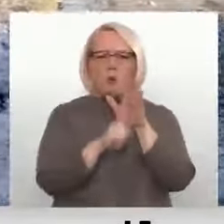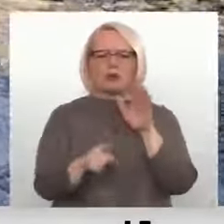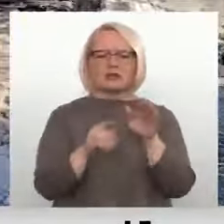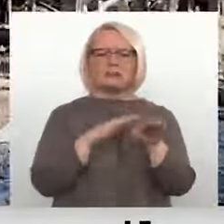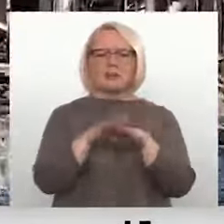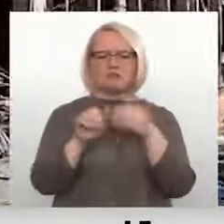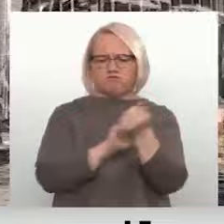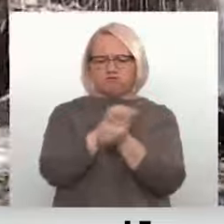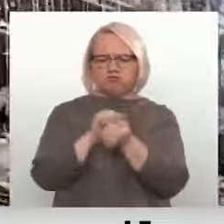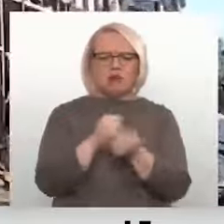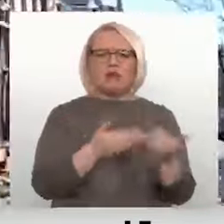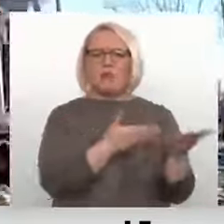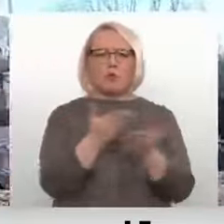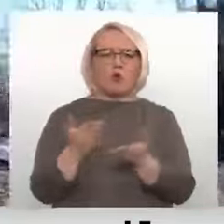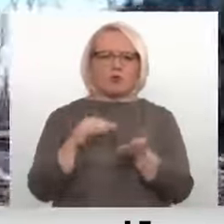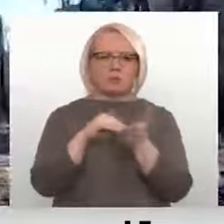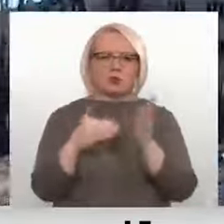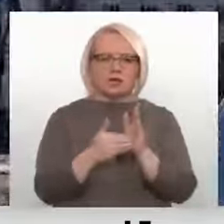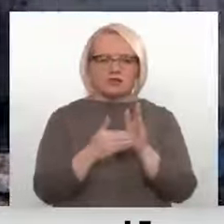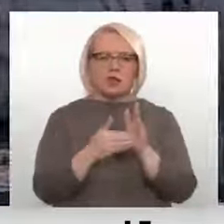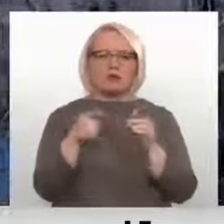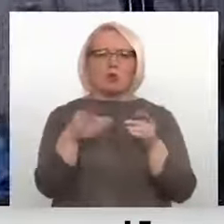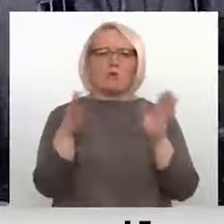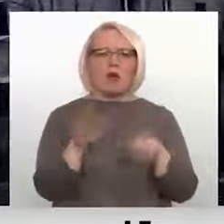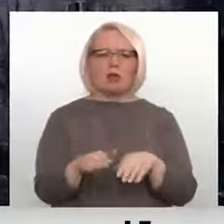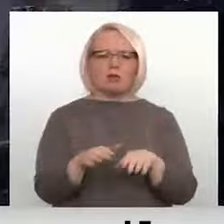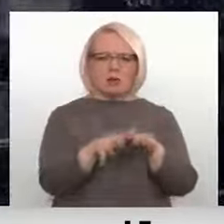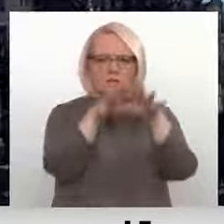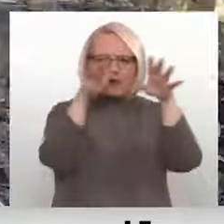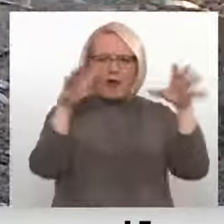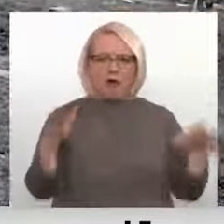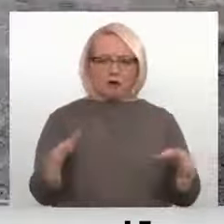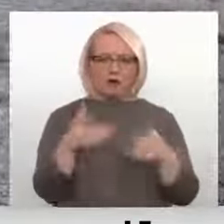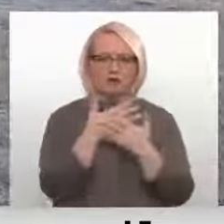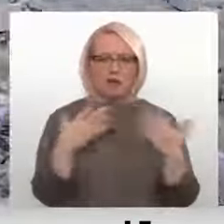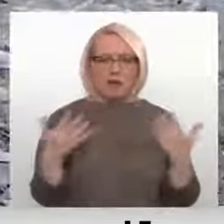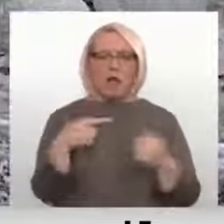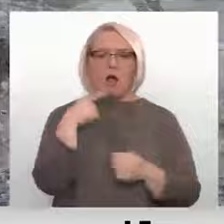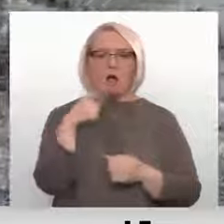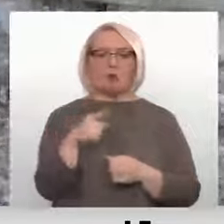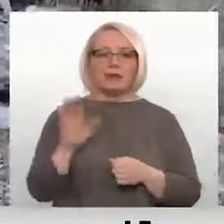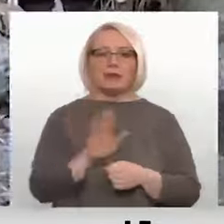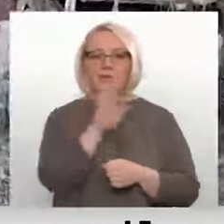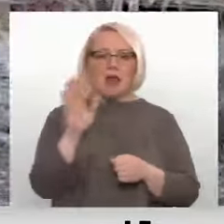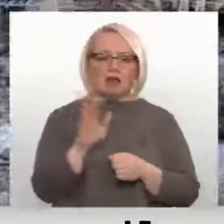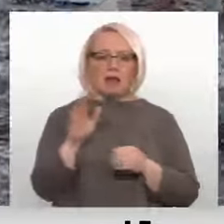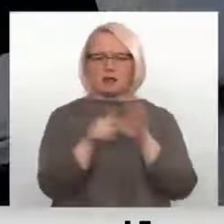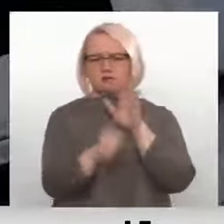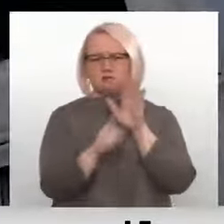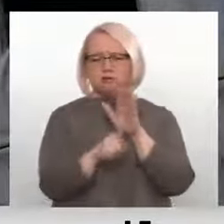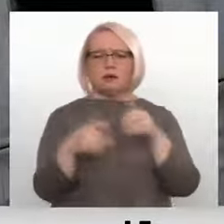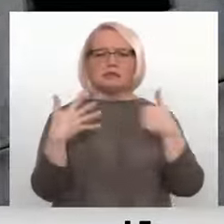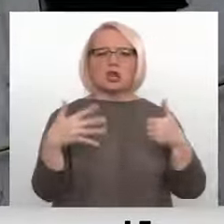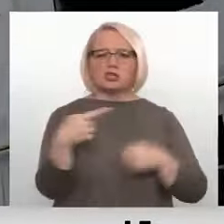iznīcināt, jebkuras pozīcijas, aiz sevis atstājot vienu milzu krāteri. Dienā uz Avdiģivku tiek nomestas 60